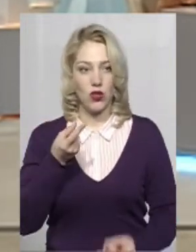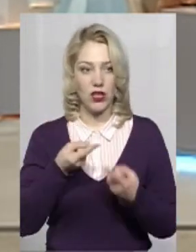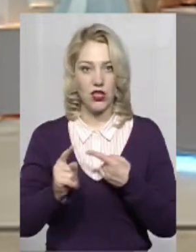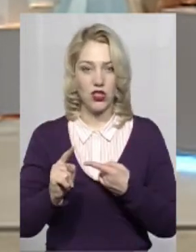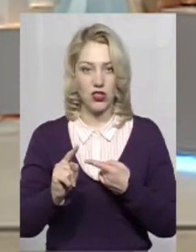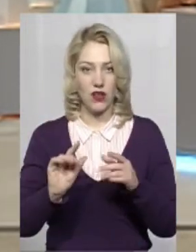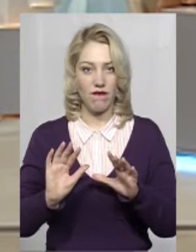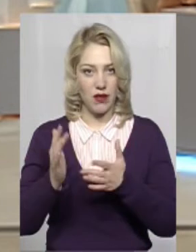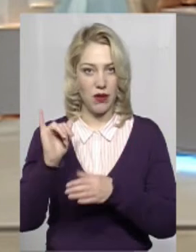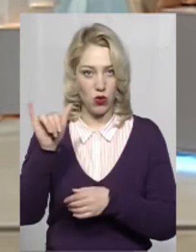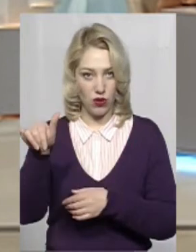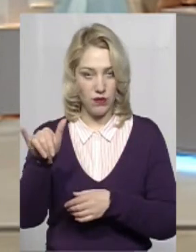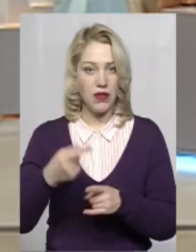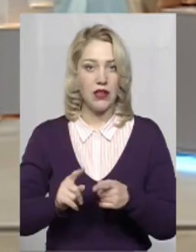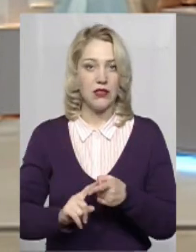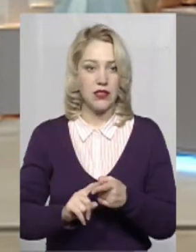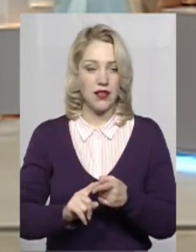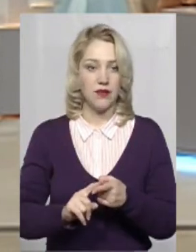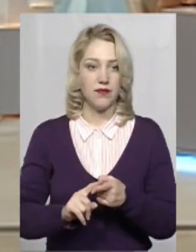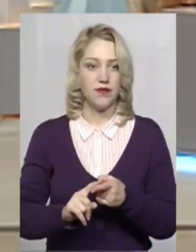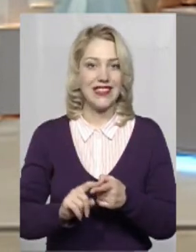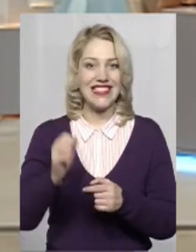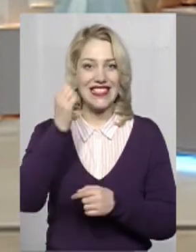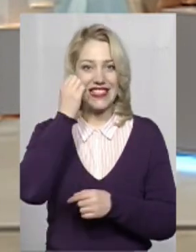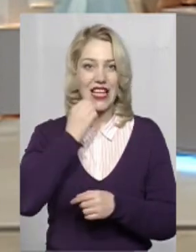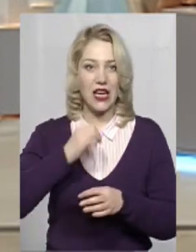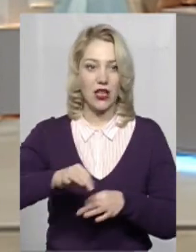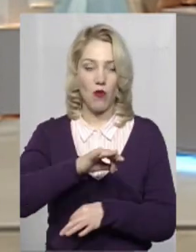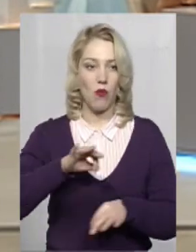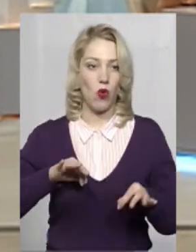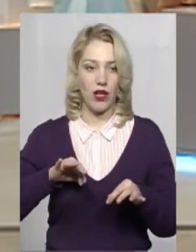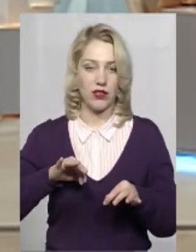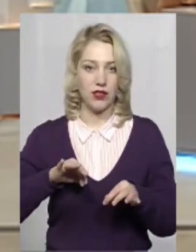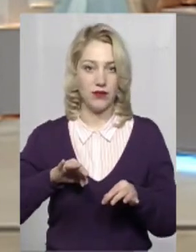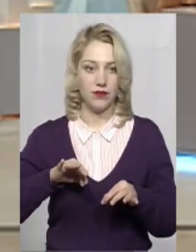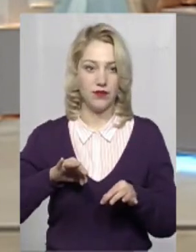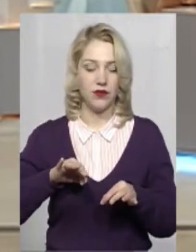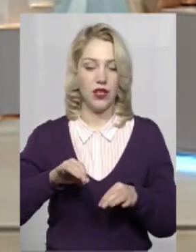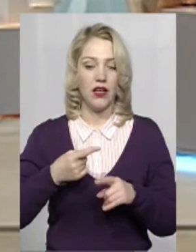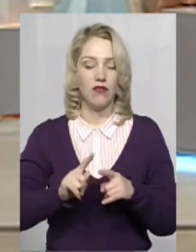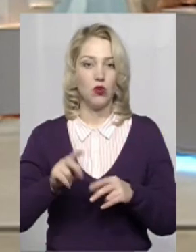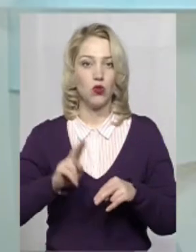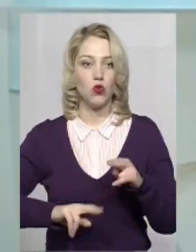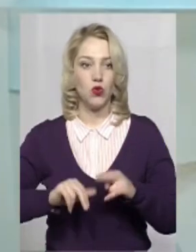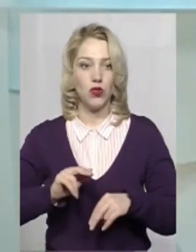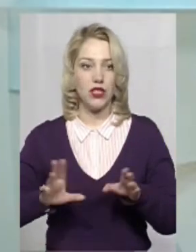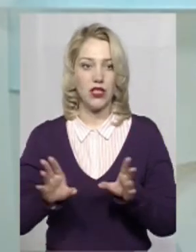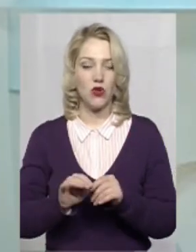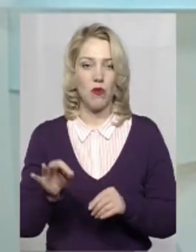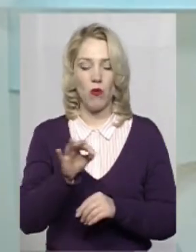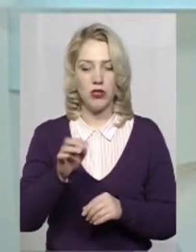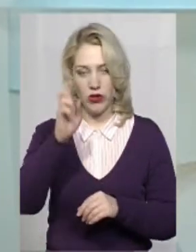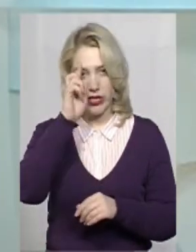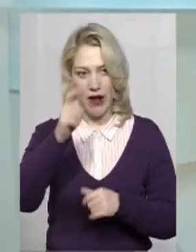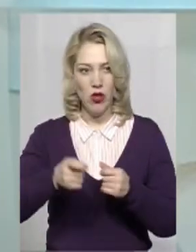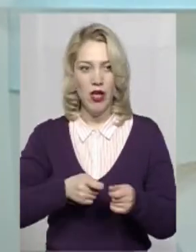інший випадок. Це вже старий проєкт. Він будується разом з обласною